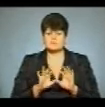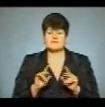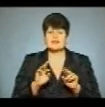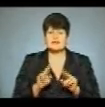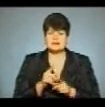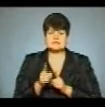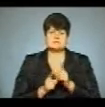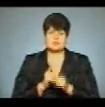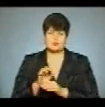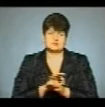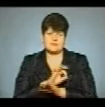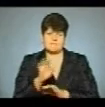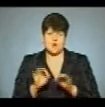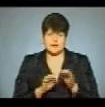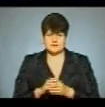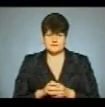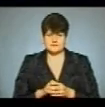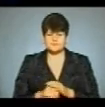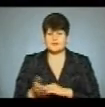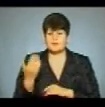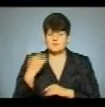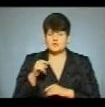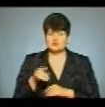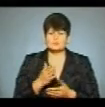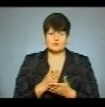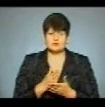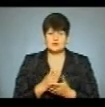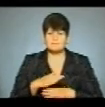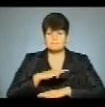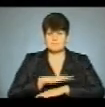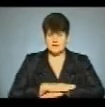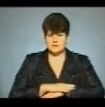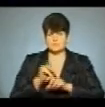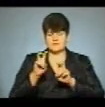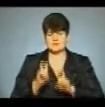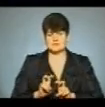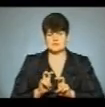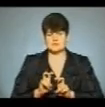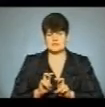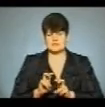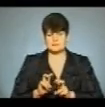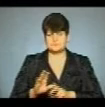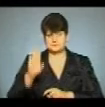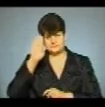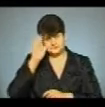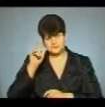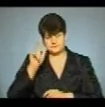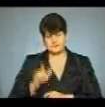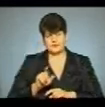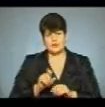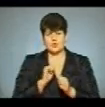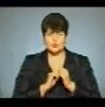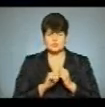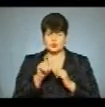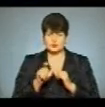змінювався проєкт пам'ятника. Попередньо тут мала бути парта, за партою мав бути бронзовий гімназист. І кожна людина,